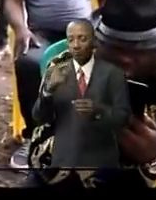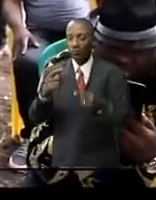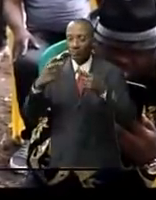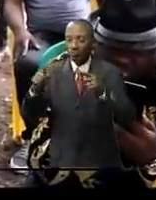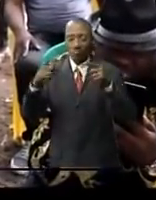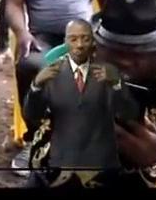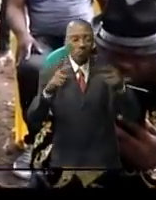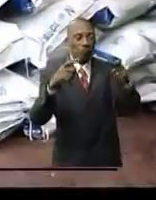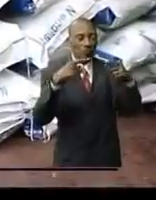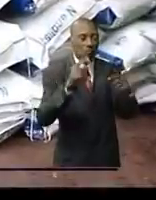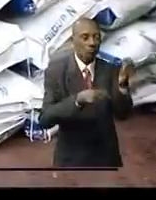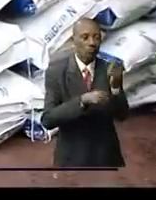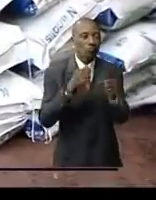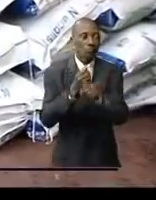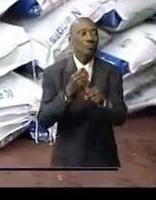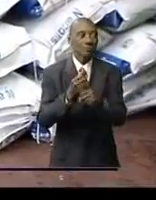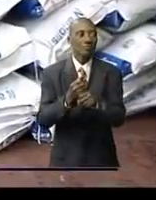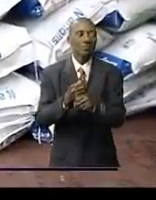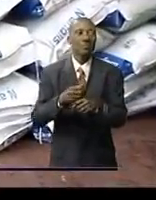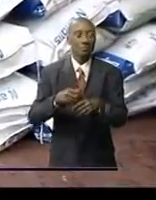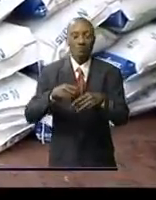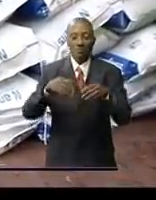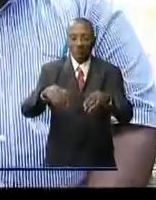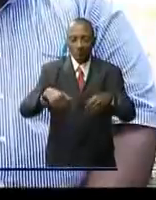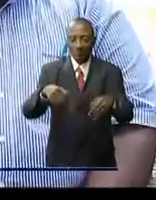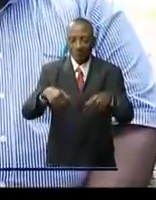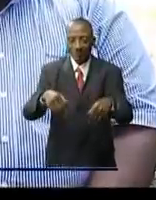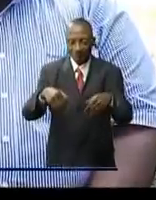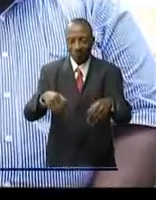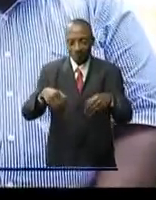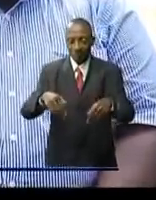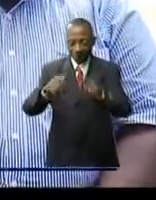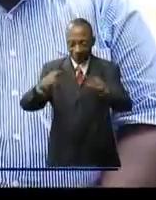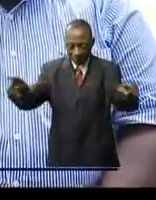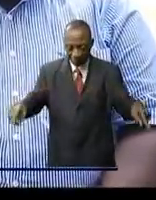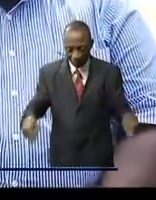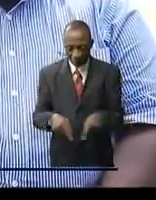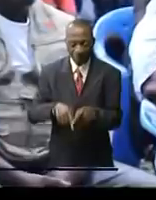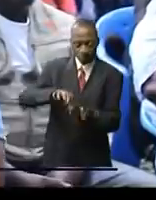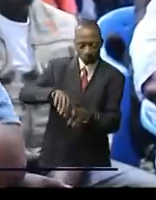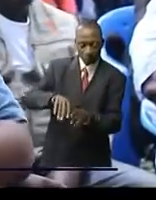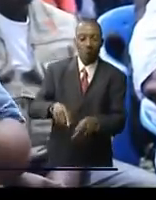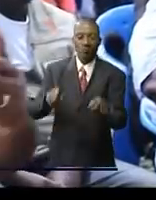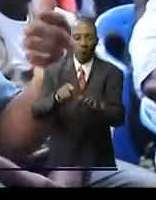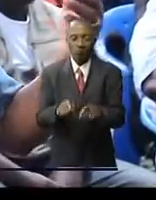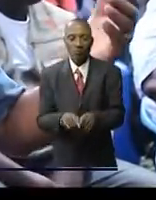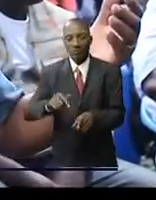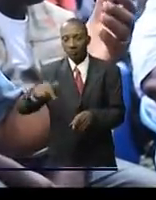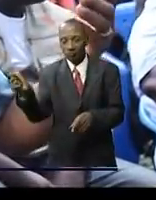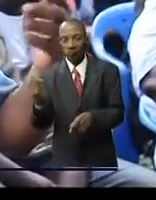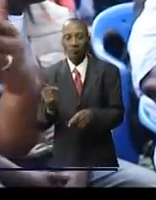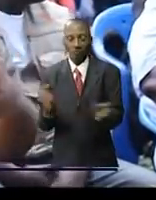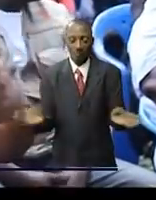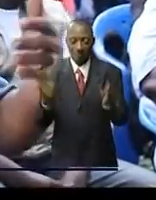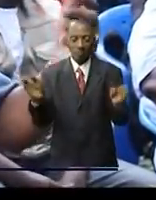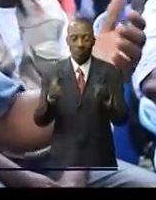la sécurité alimentaire et la consommation de ressources halieutiques à moindre frais. Occasion pour le ministre de la d'annoncer